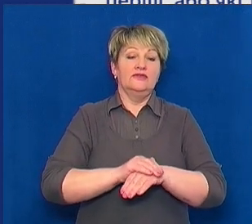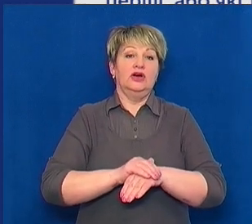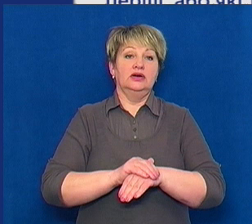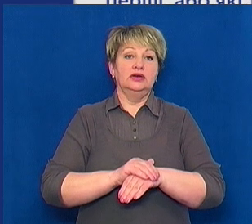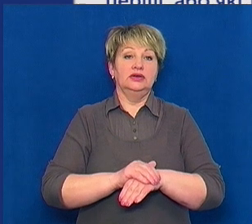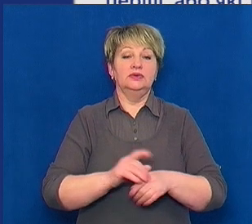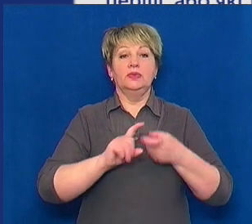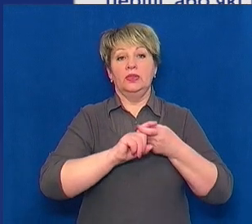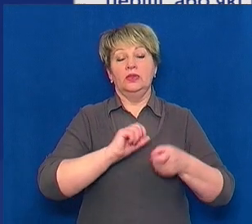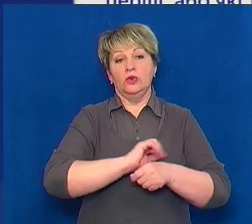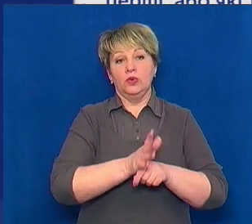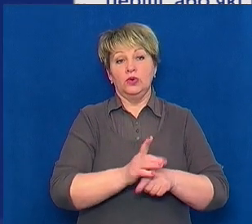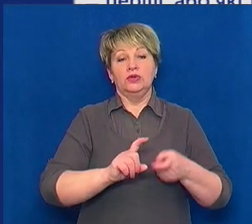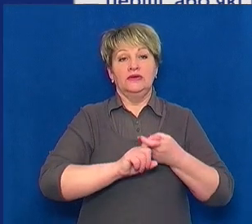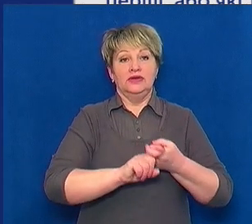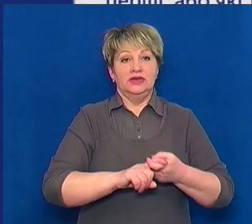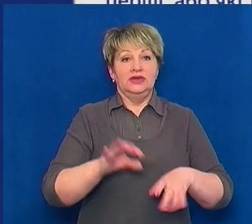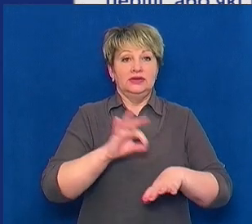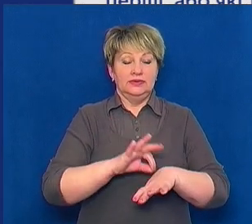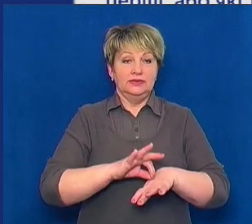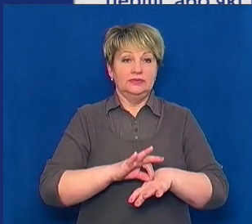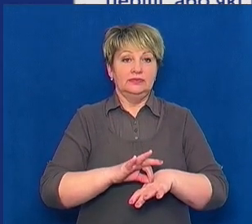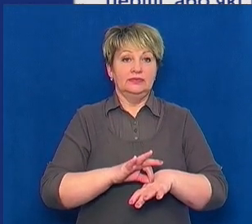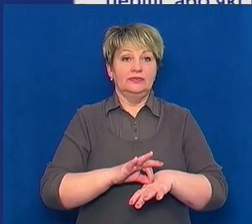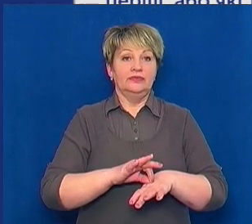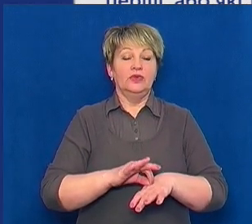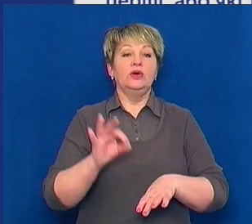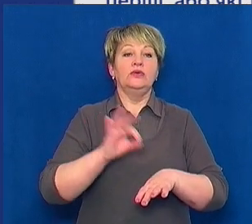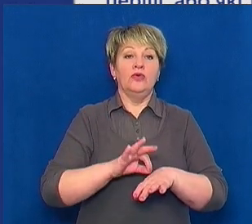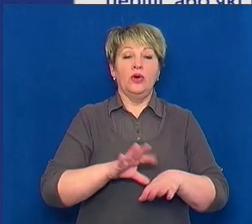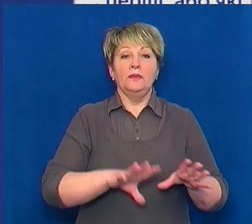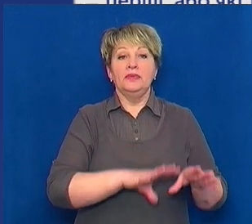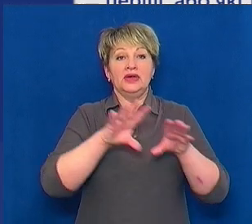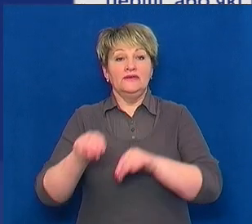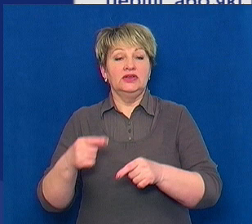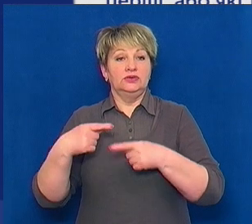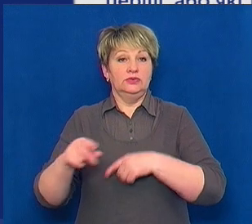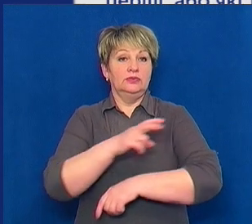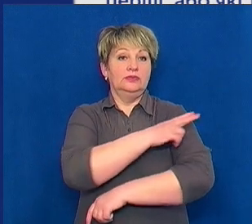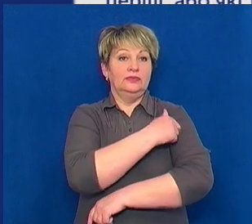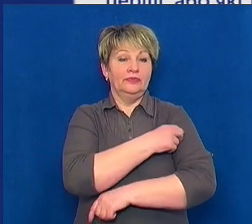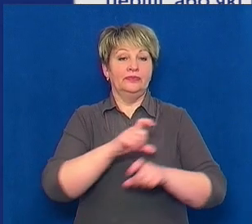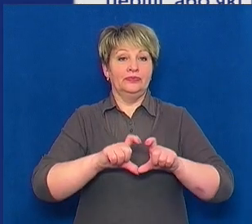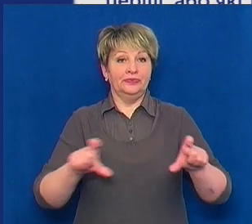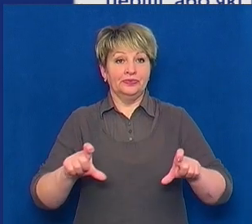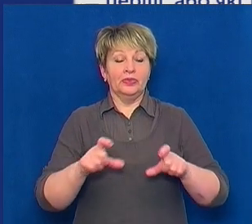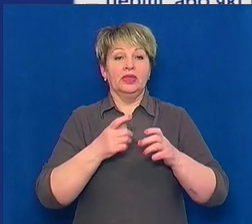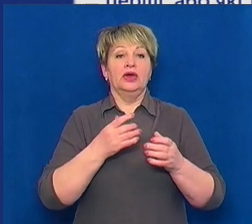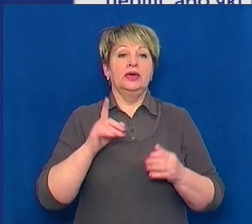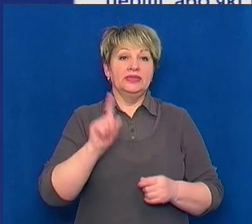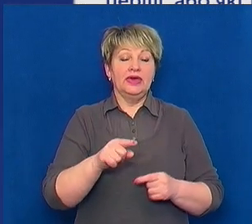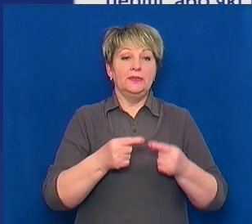коронавірусну інфекцію. І персонала, і хворих. Хворих ми перевели в інфекційну лікарню, в ті заклади, які мають займатися